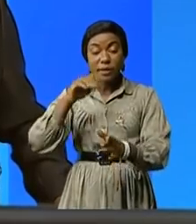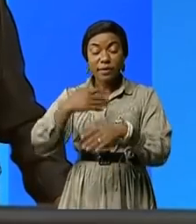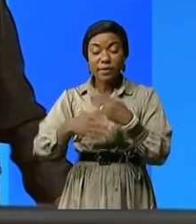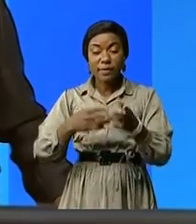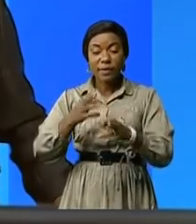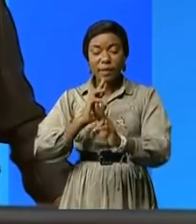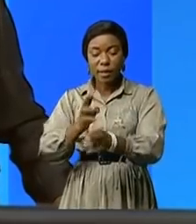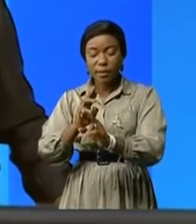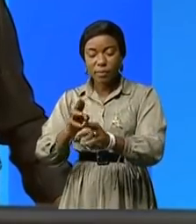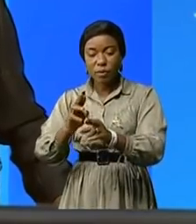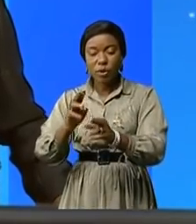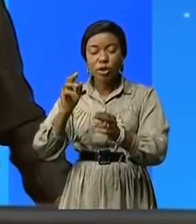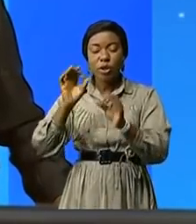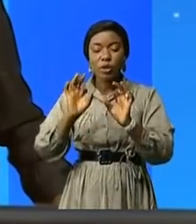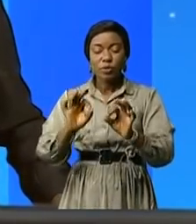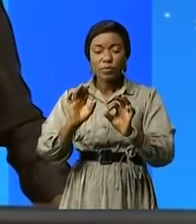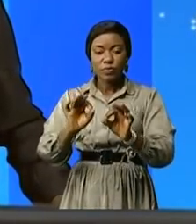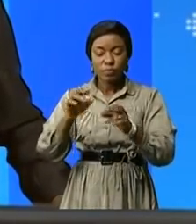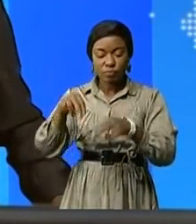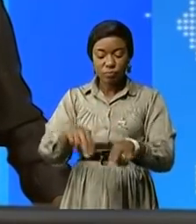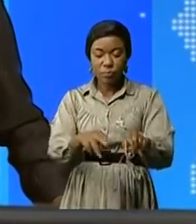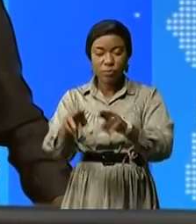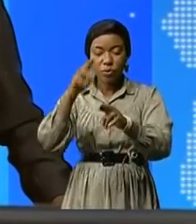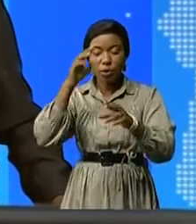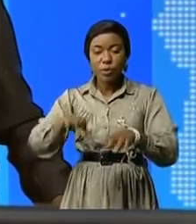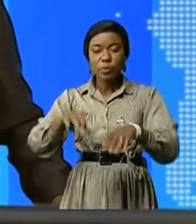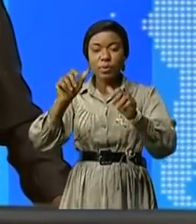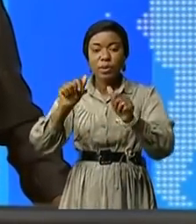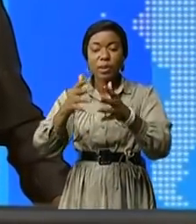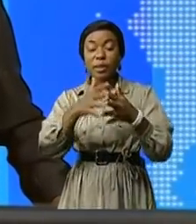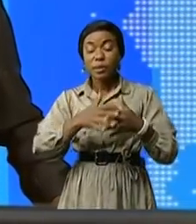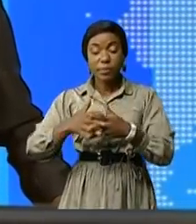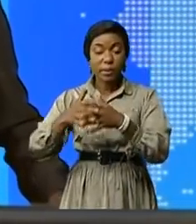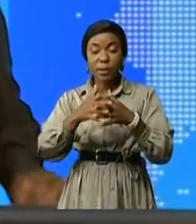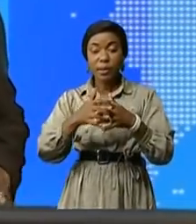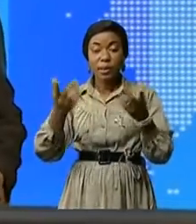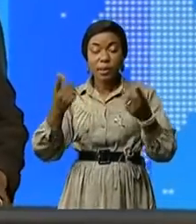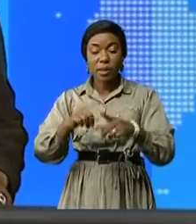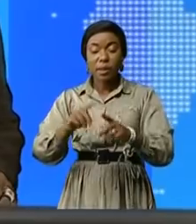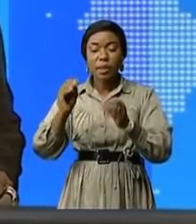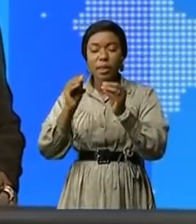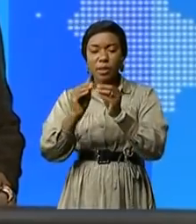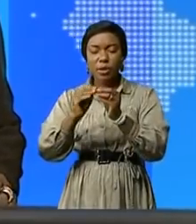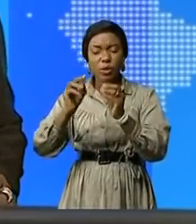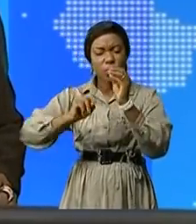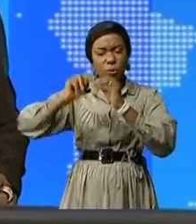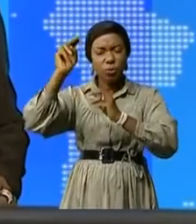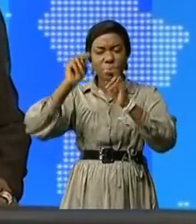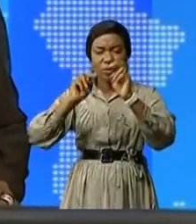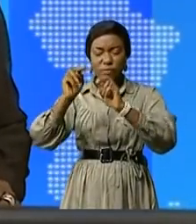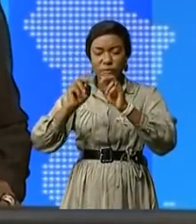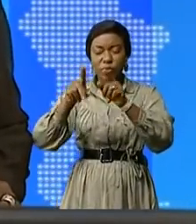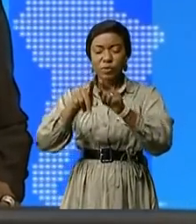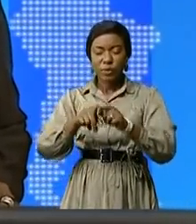stratégies adoptées en juin dernier à New York lors de la tenue du sommet de haut niveau sur le VH-SIDA. C'est un